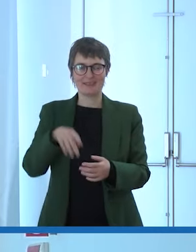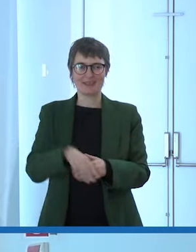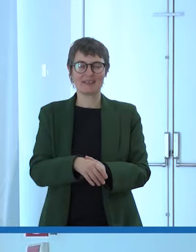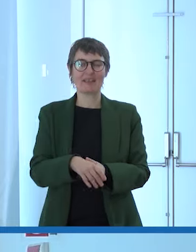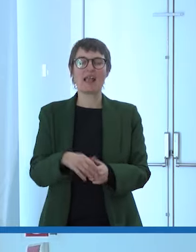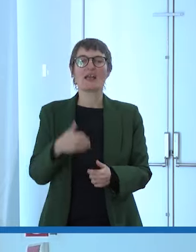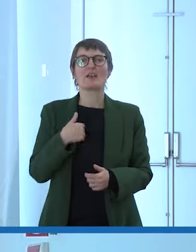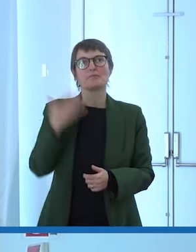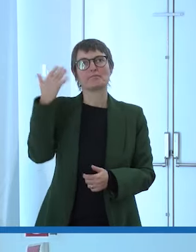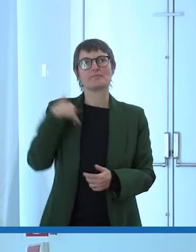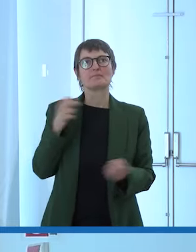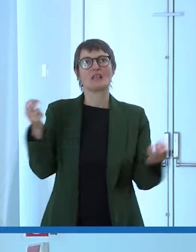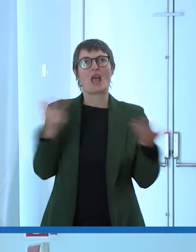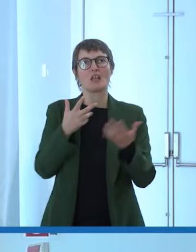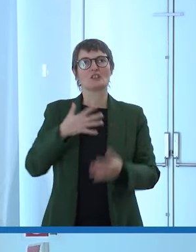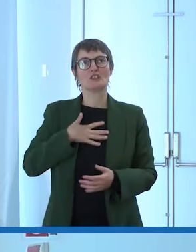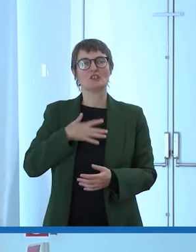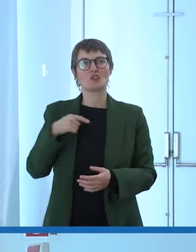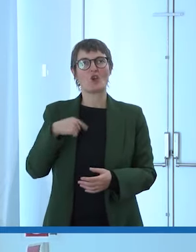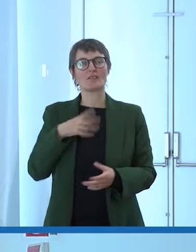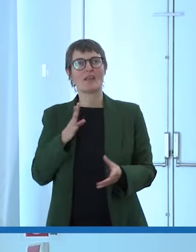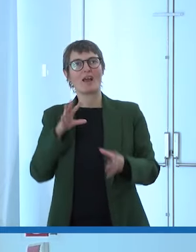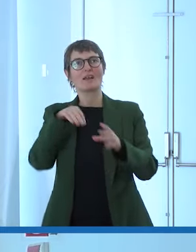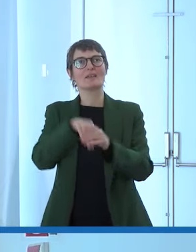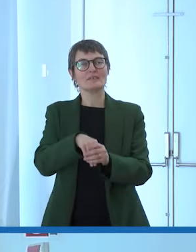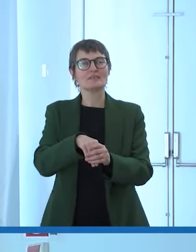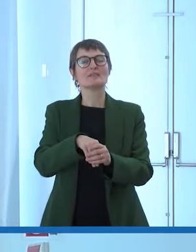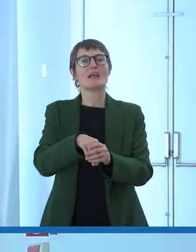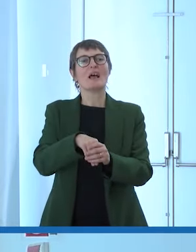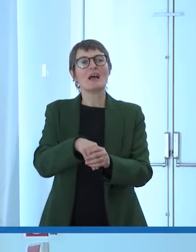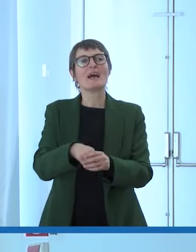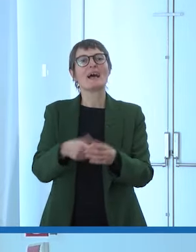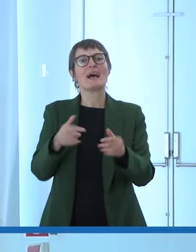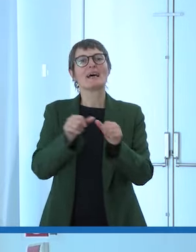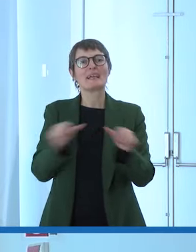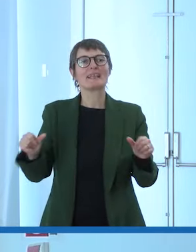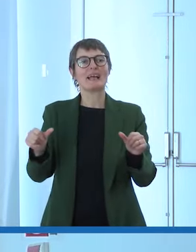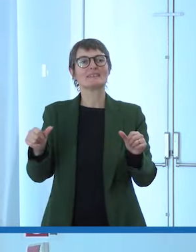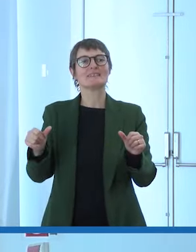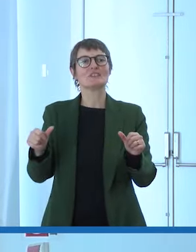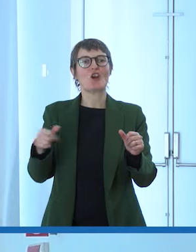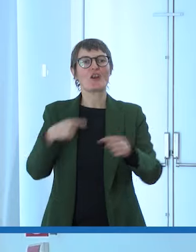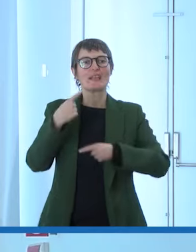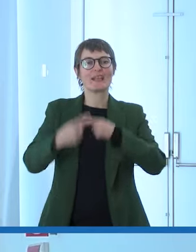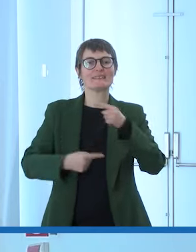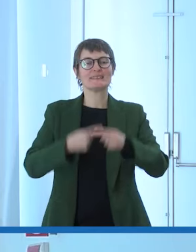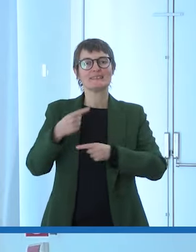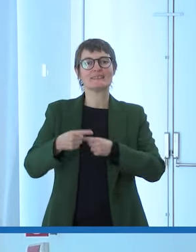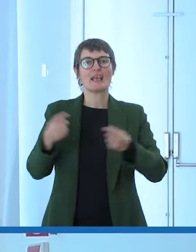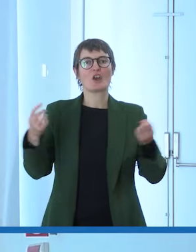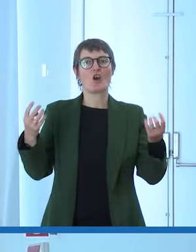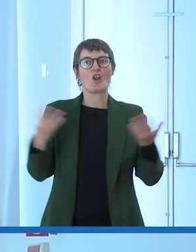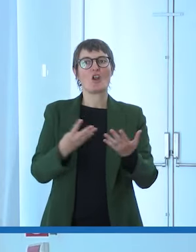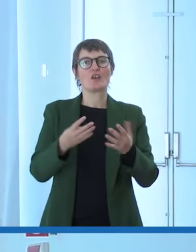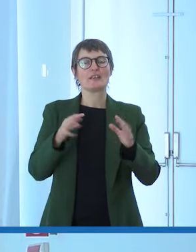avevo 18 anni quando sono entrata nella redazione del secolo XIX di Genova quel mondo lì mi ha accolto